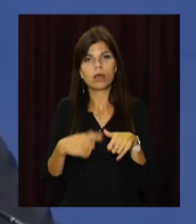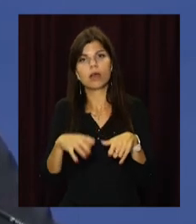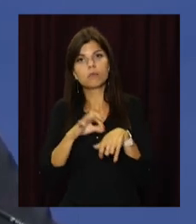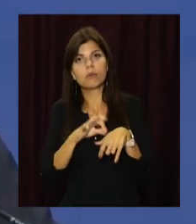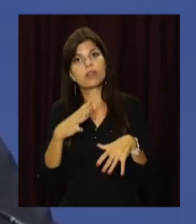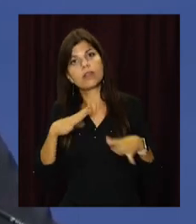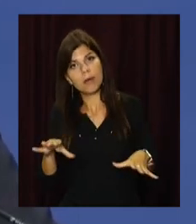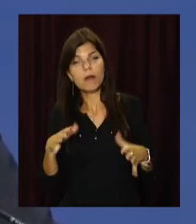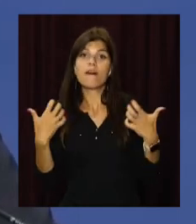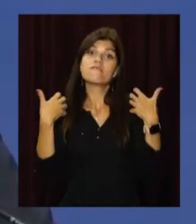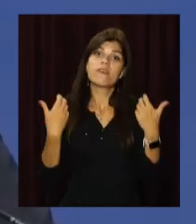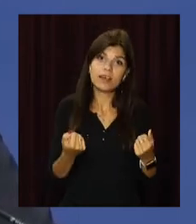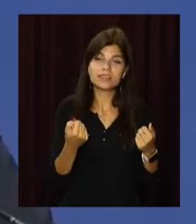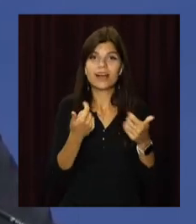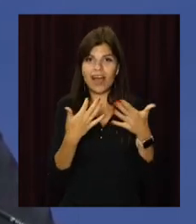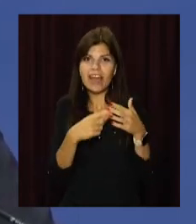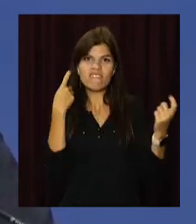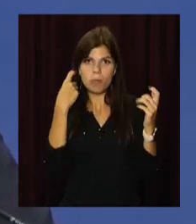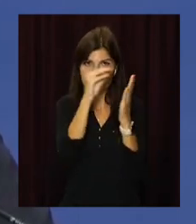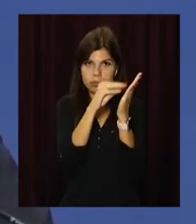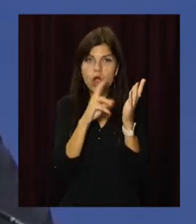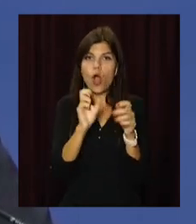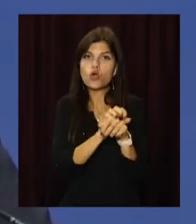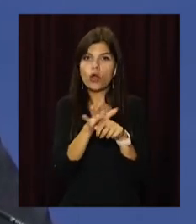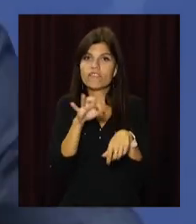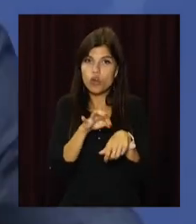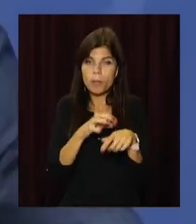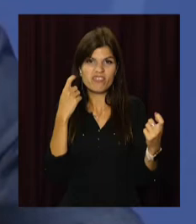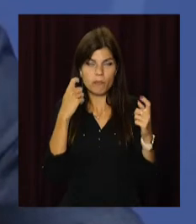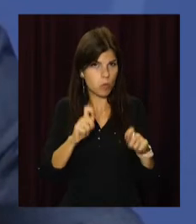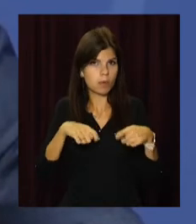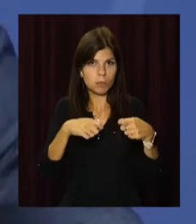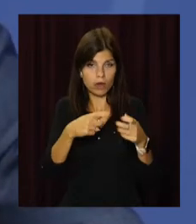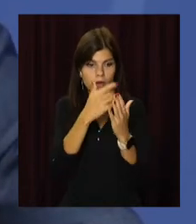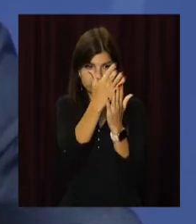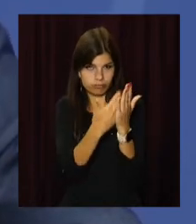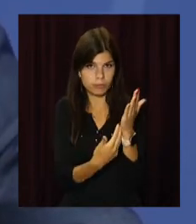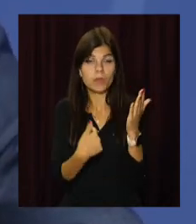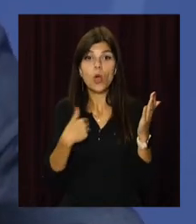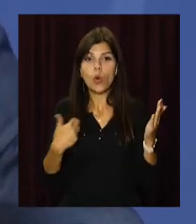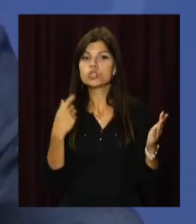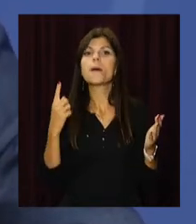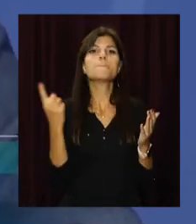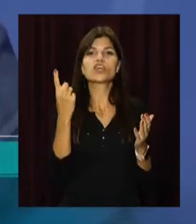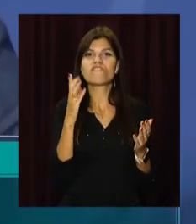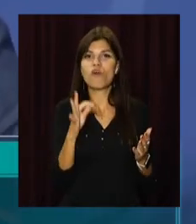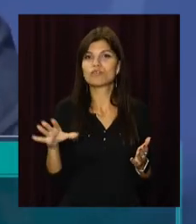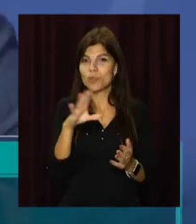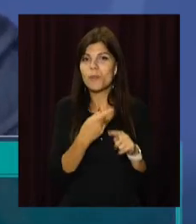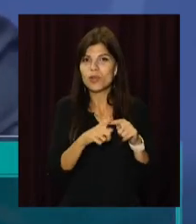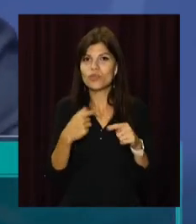одужала після перенесеної коронавірусної хвороби. Ми хочемо бути першими у всьому, і тому в нас